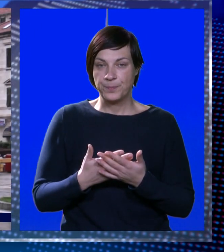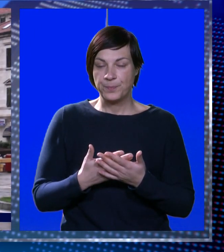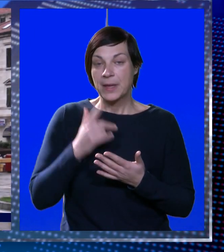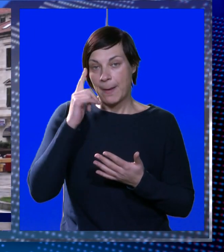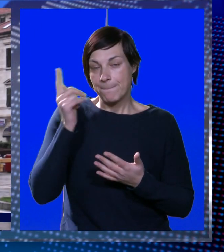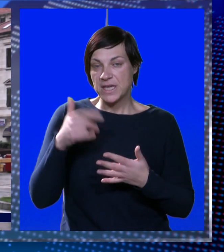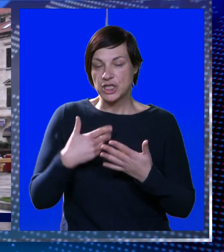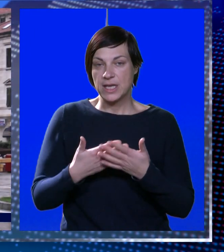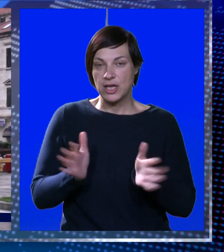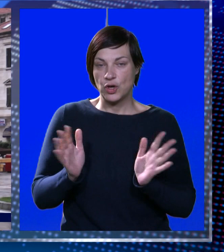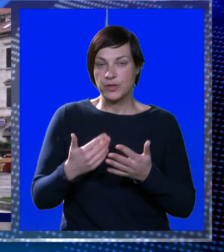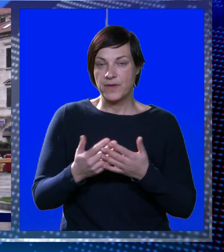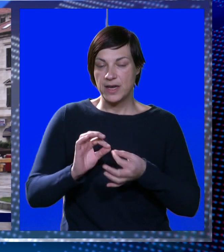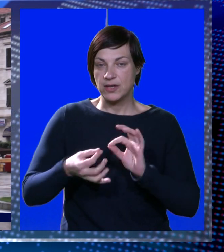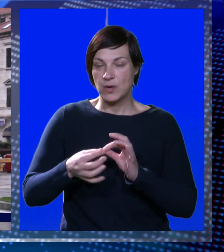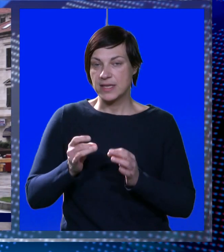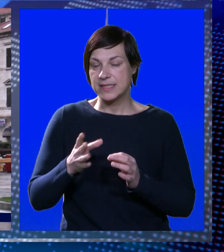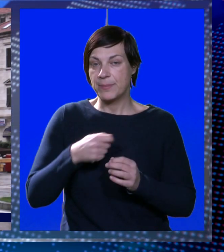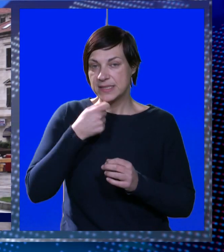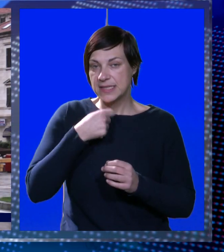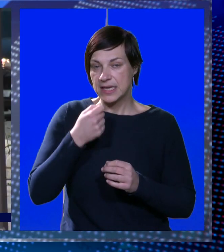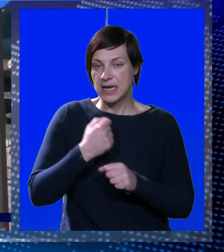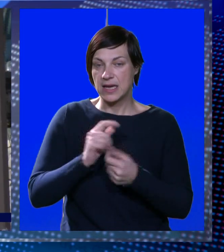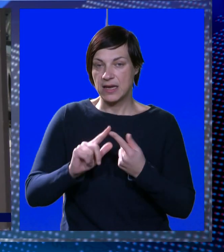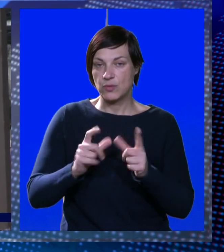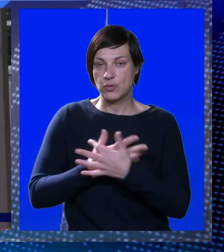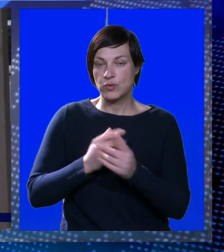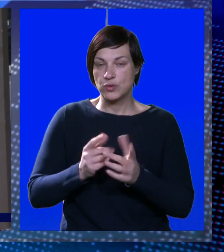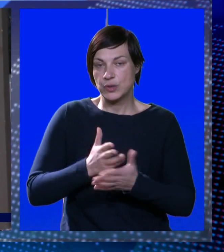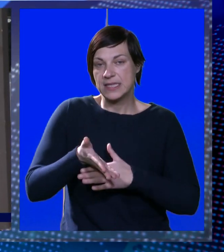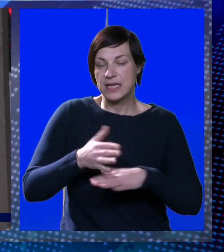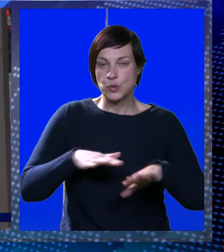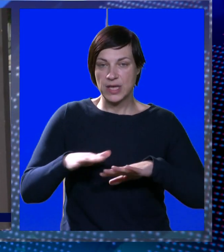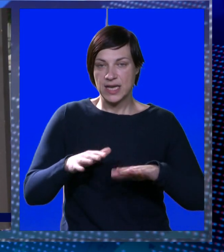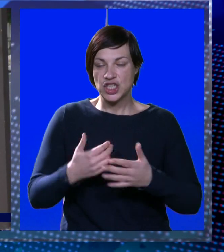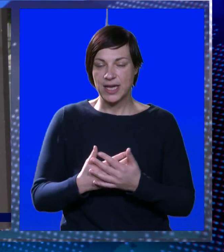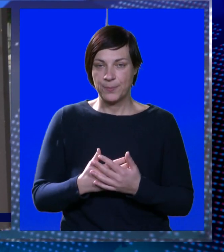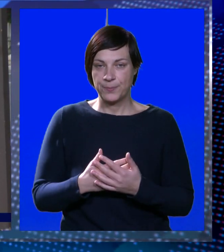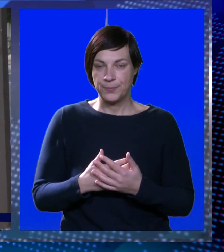akvator. Mišljenje o otvaranju lanca brze hrane u Gružu iznijeli su i građani.